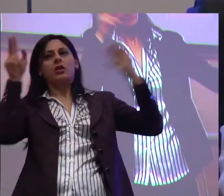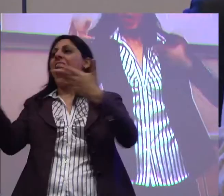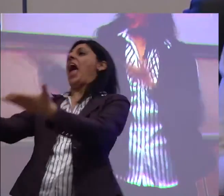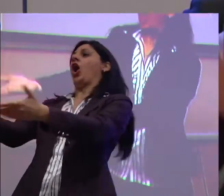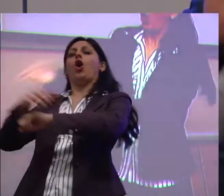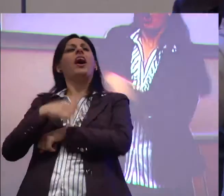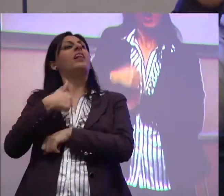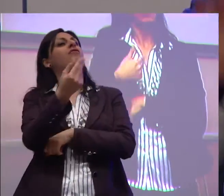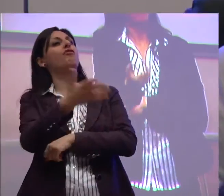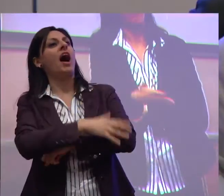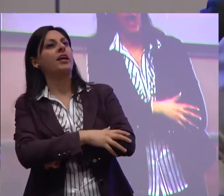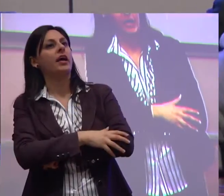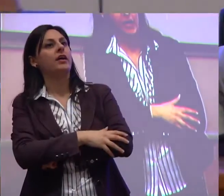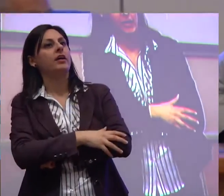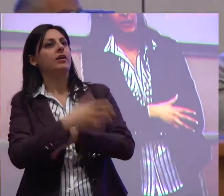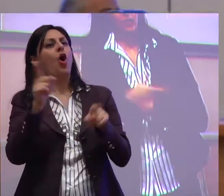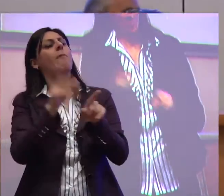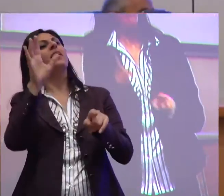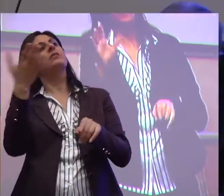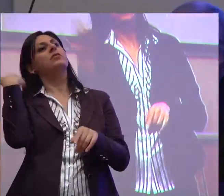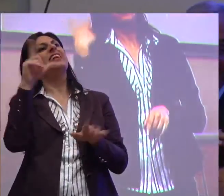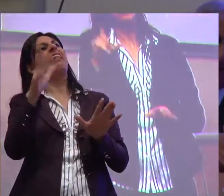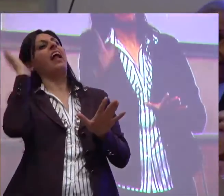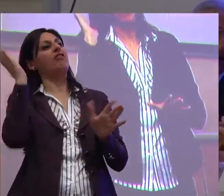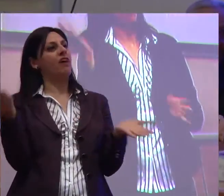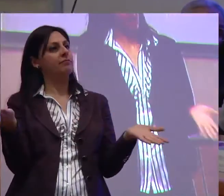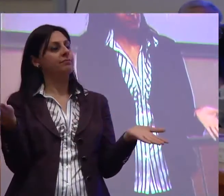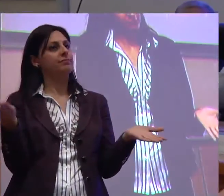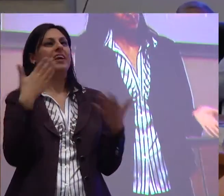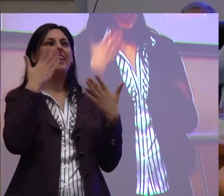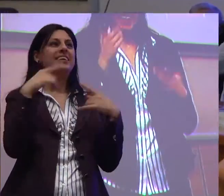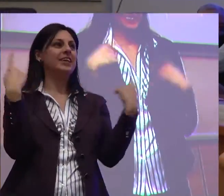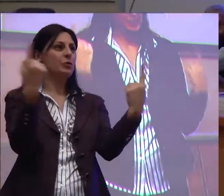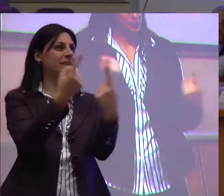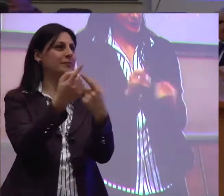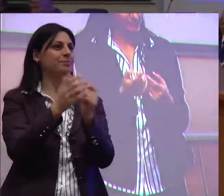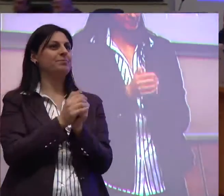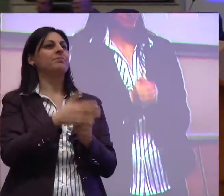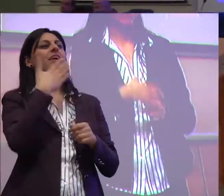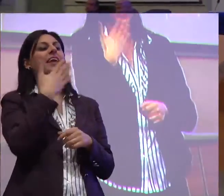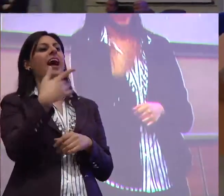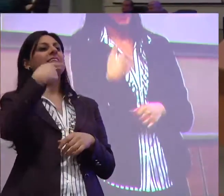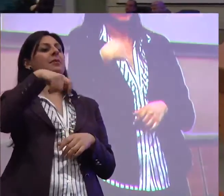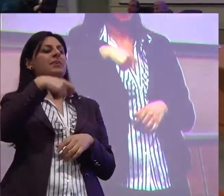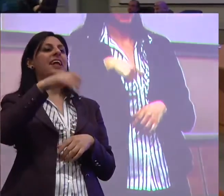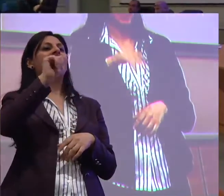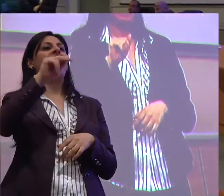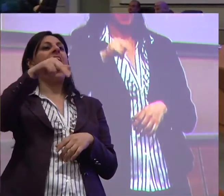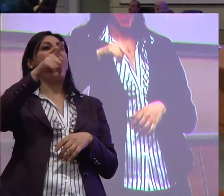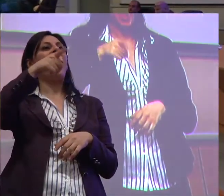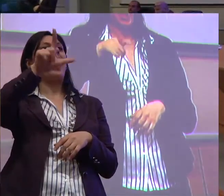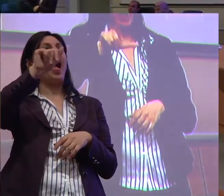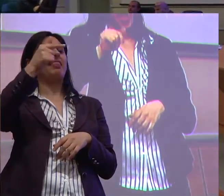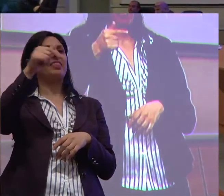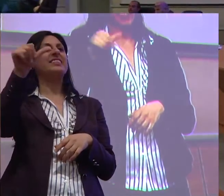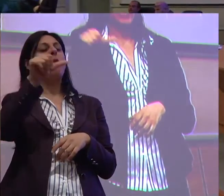a tutti e buon anno. Grazie alla Presidente dell'ARPA, Sabina Savagnone,